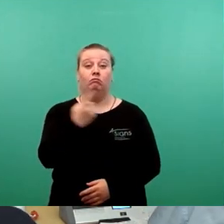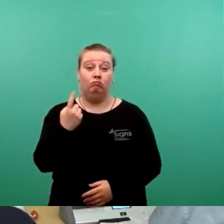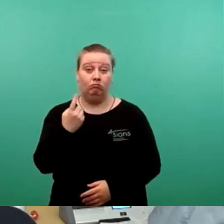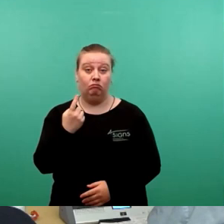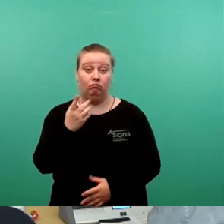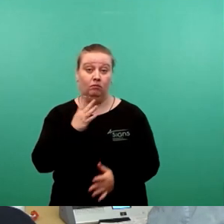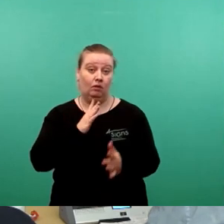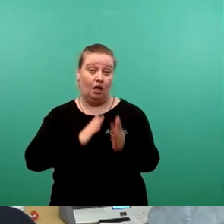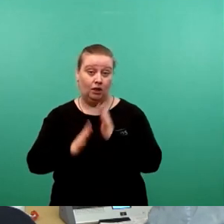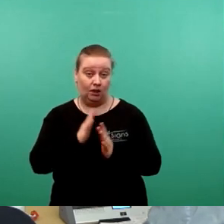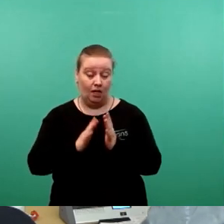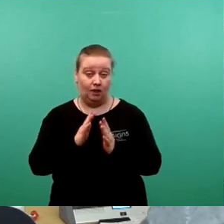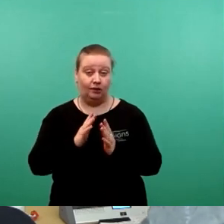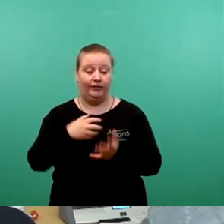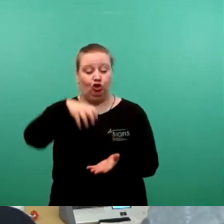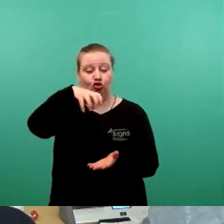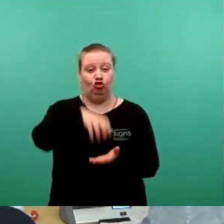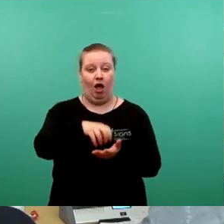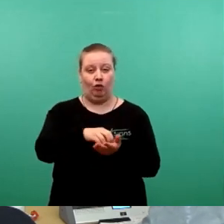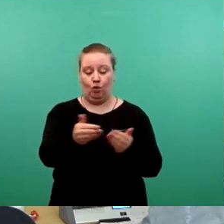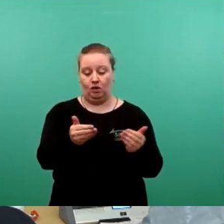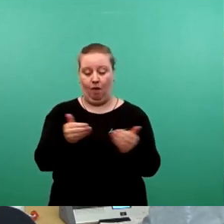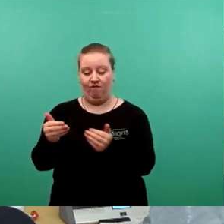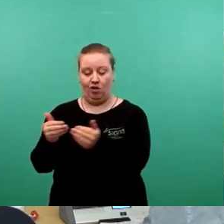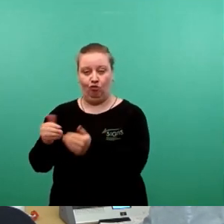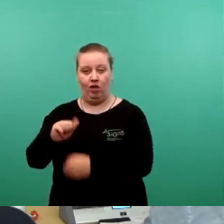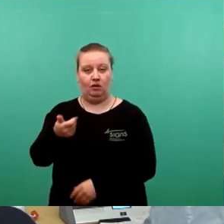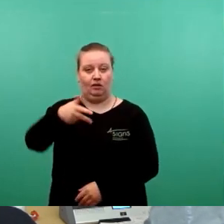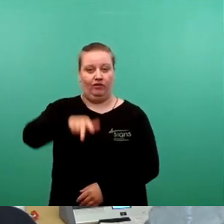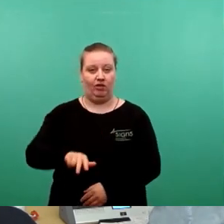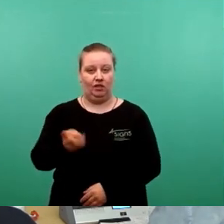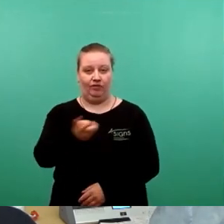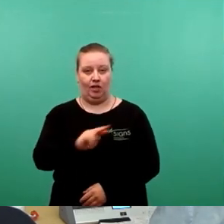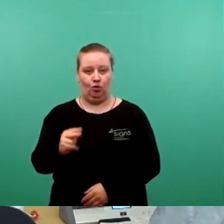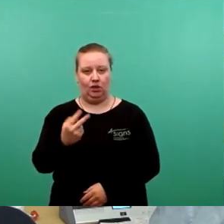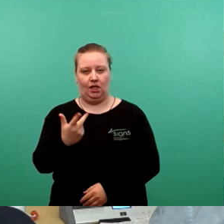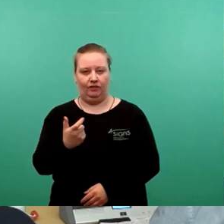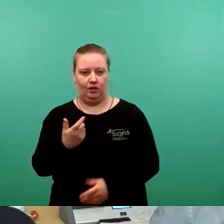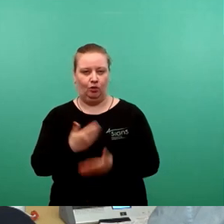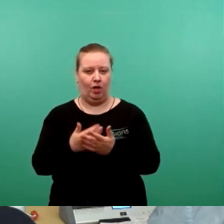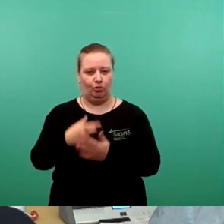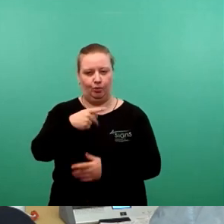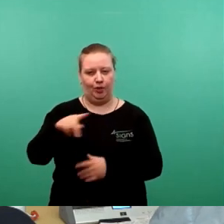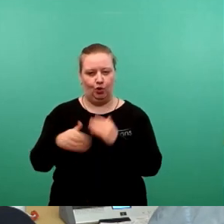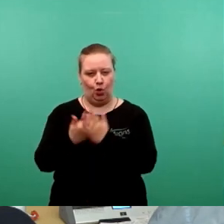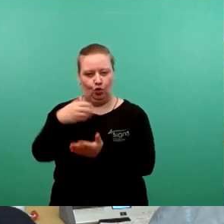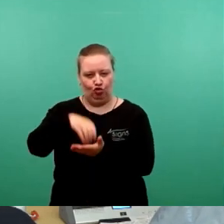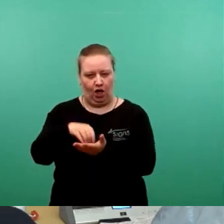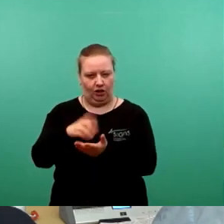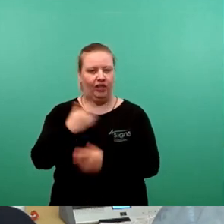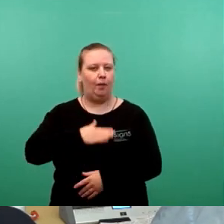dass Sie das Thema Standortabwägung jetzt im ersten Quartal für den Standort Pieschen-Neustadt, also das, was im BEDER-Konzept vorgesehen ist,